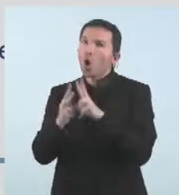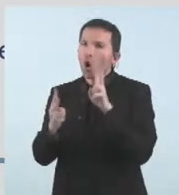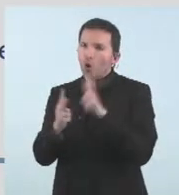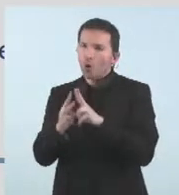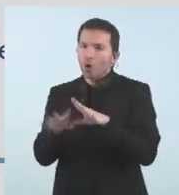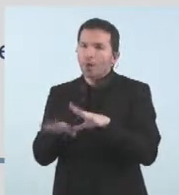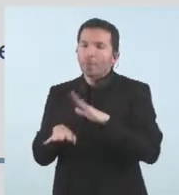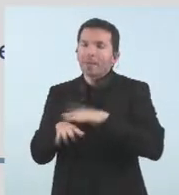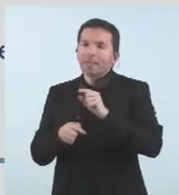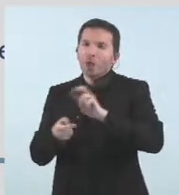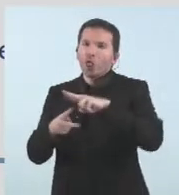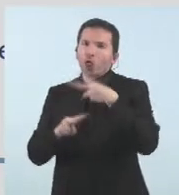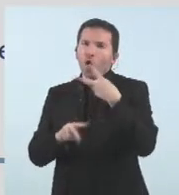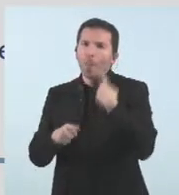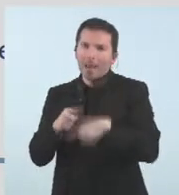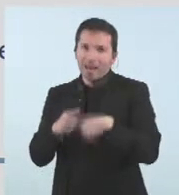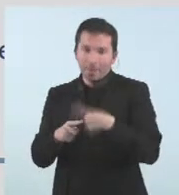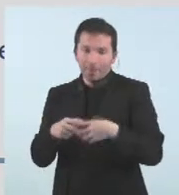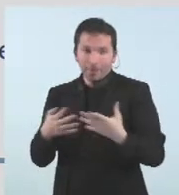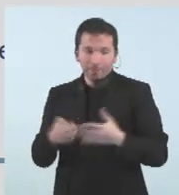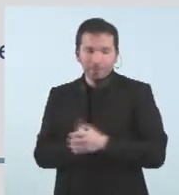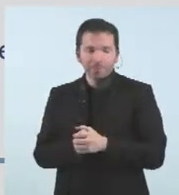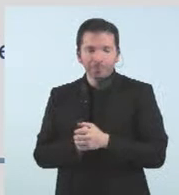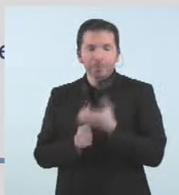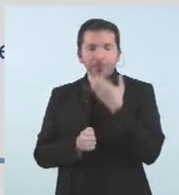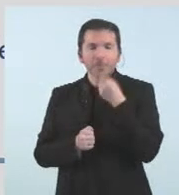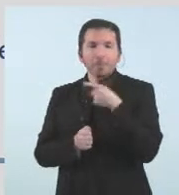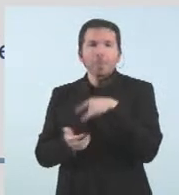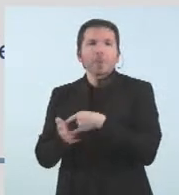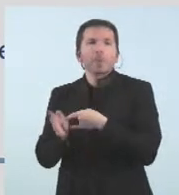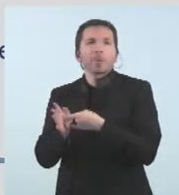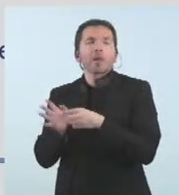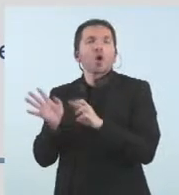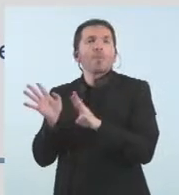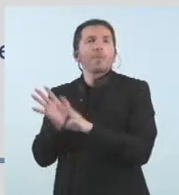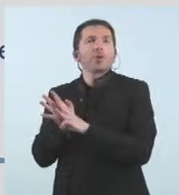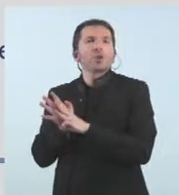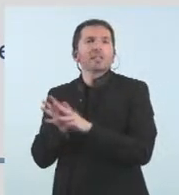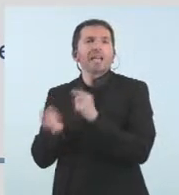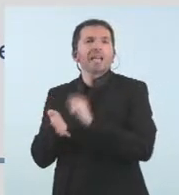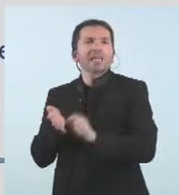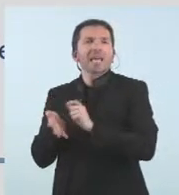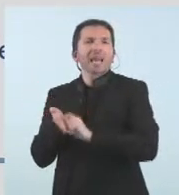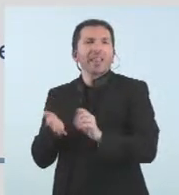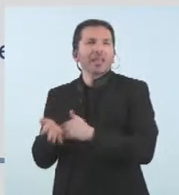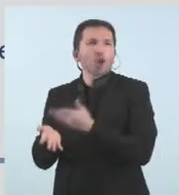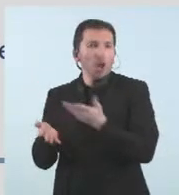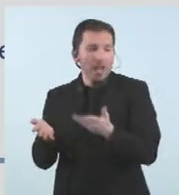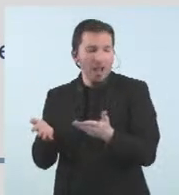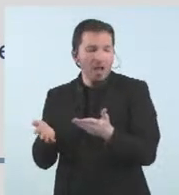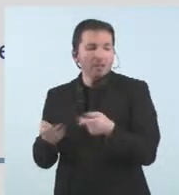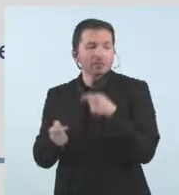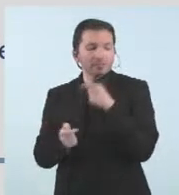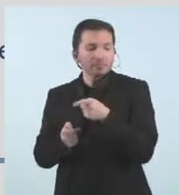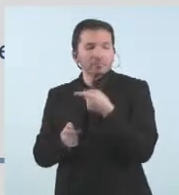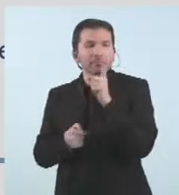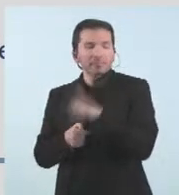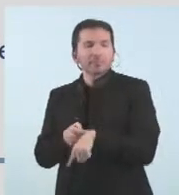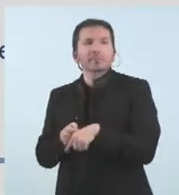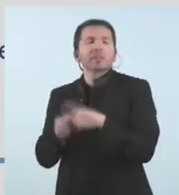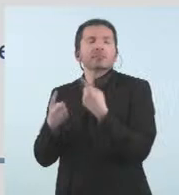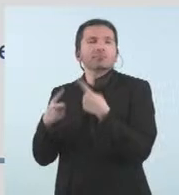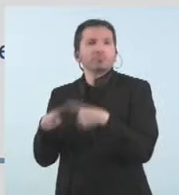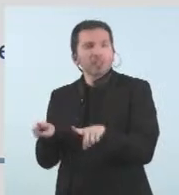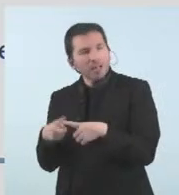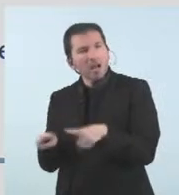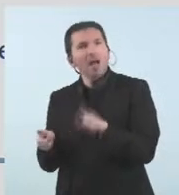doble element en el cas dels projectes editorials passa una mica el mateix segueixem apostant perquè siguin de caràcter literari i que